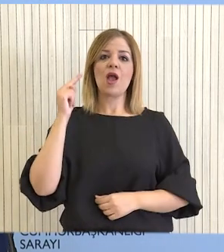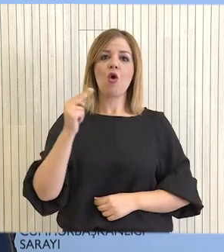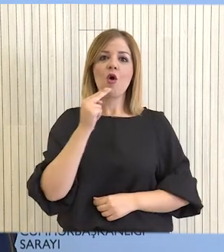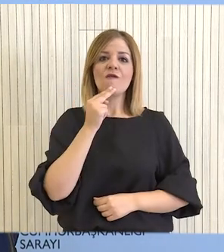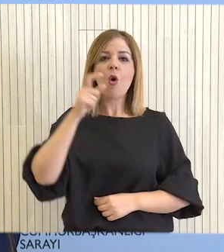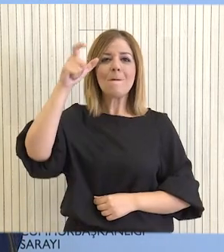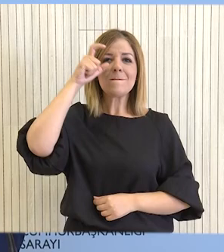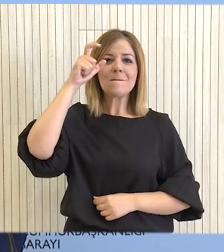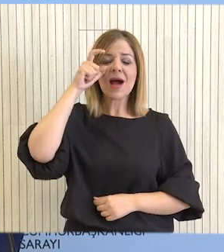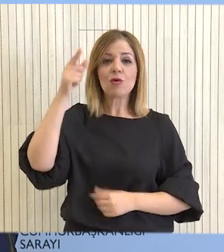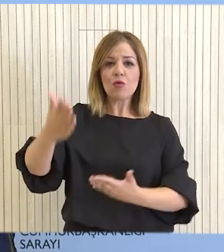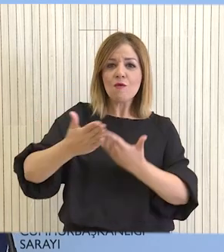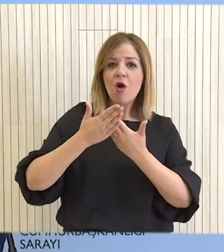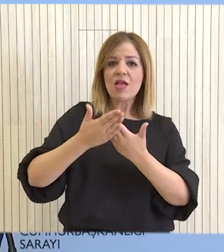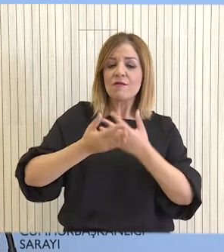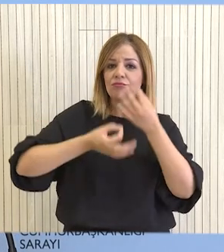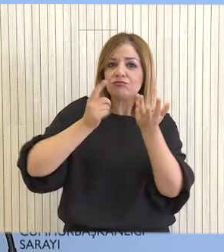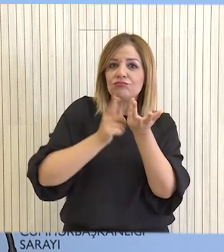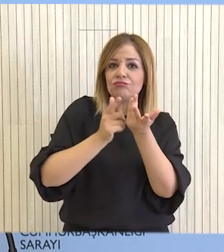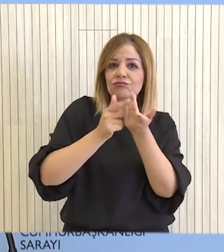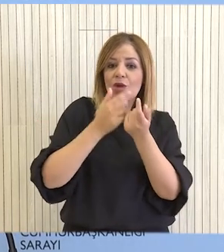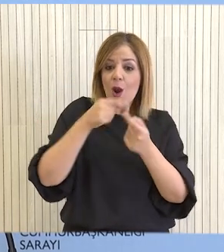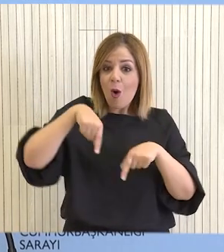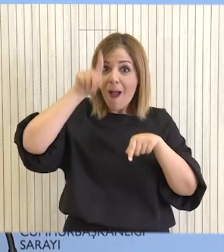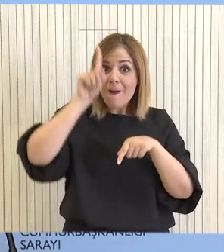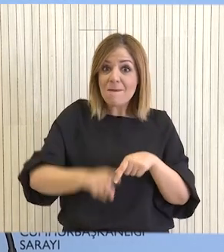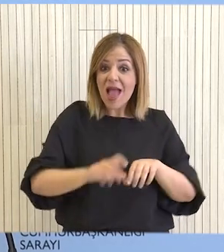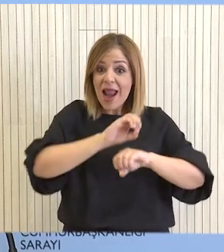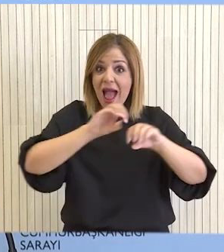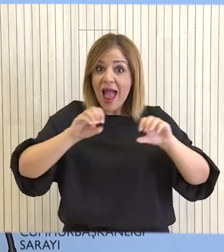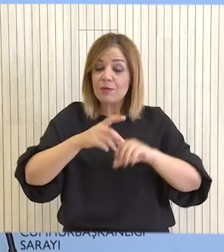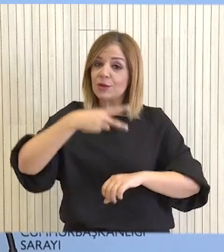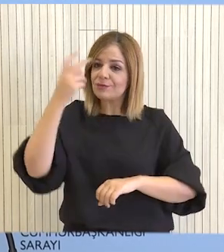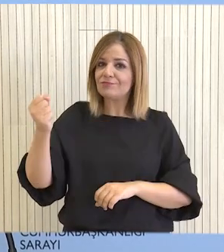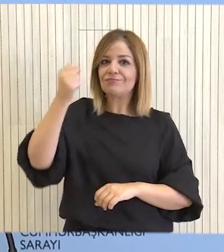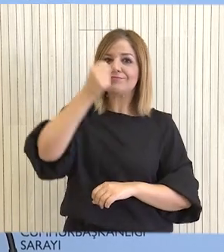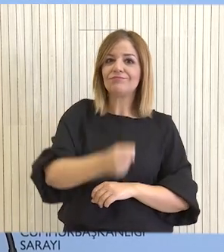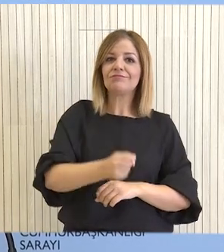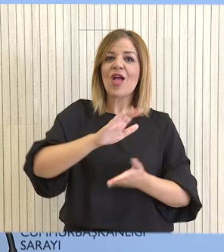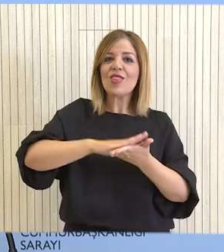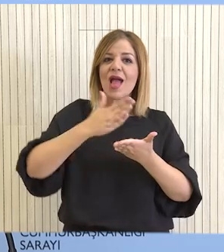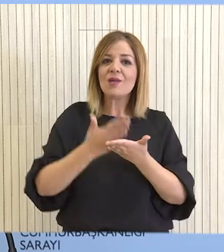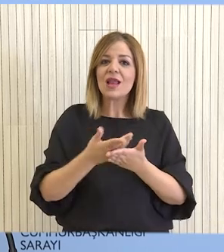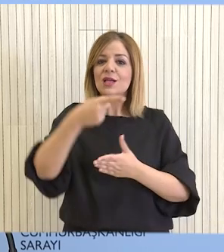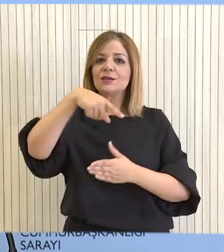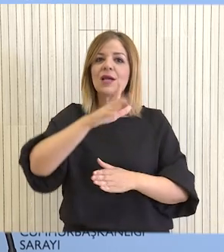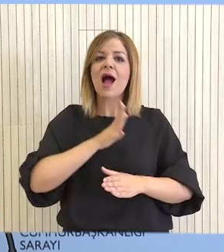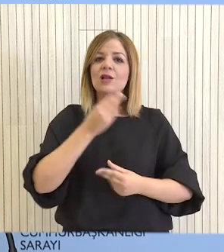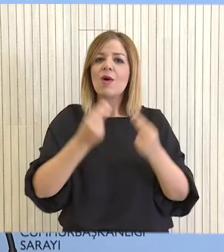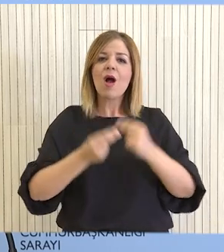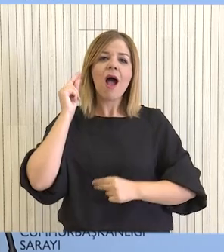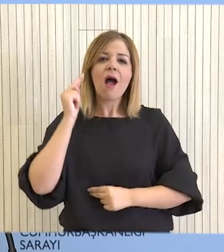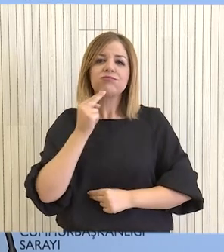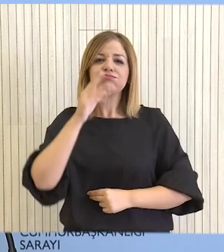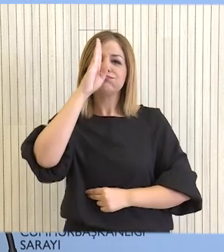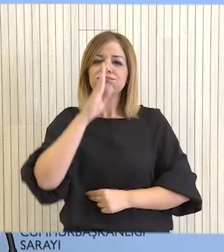Γεώργιος Μάρκου, η συμβολή των οποίων μας επιτρέπει σε αυτές τις θεσμοθετημένες ενημερώσεις να δίνουμε τη δυνατότητα στις συμπολίτες μας με προβλήματα